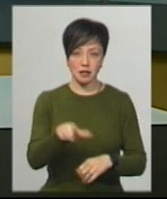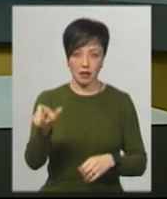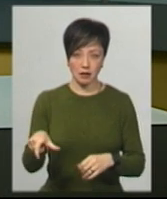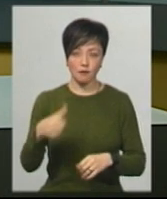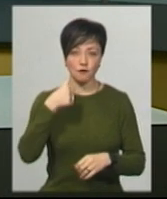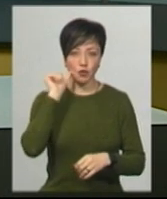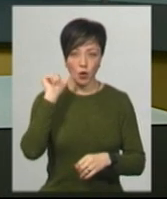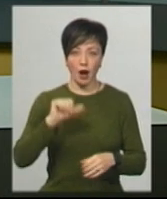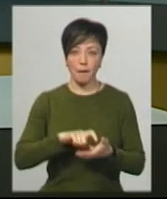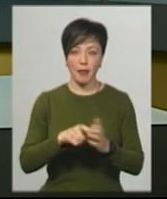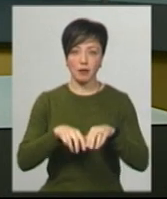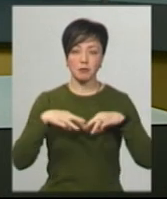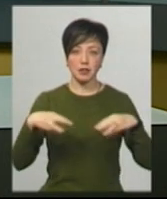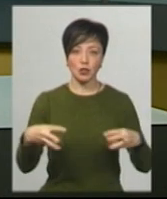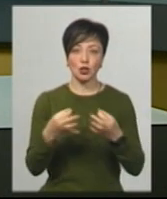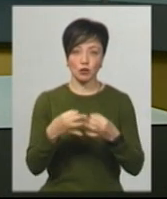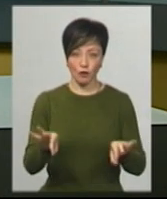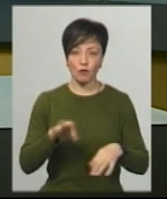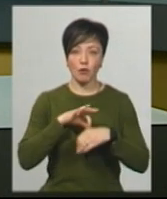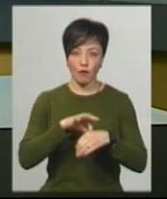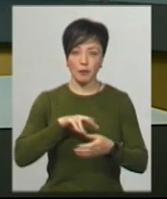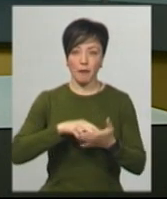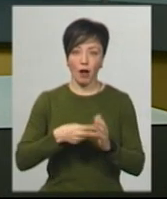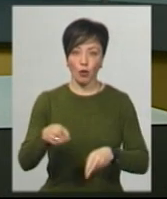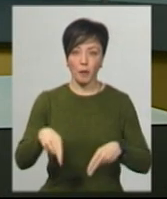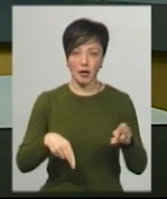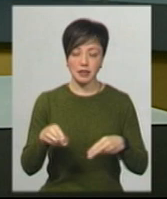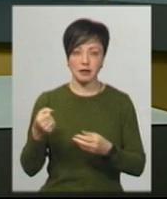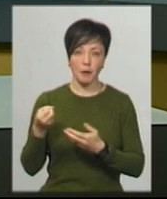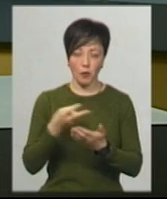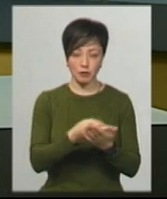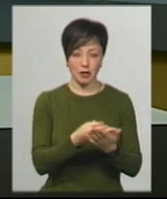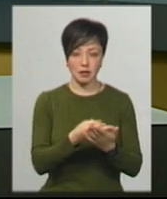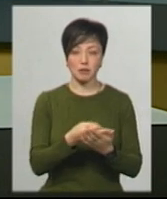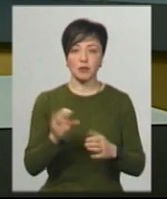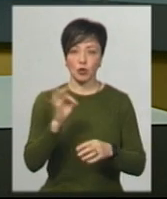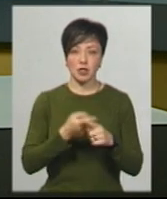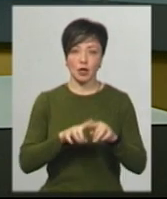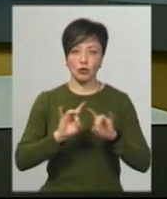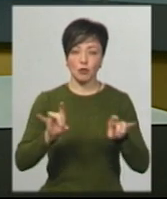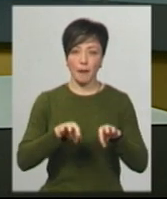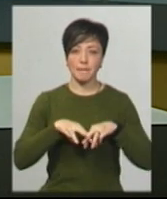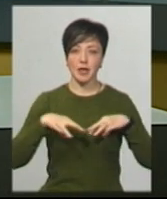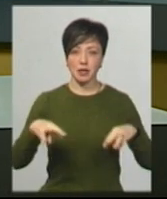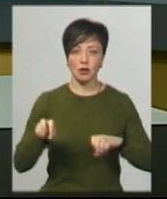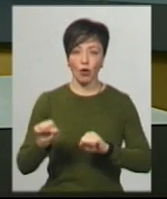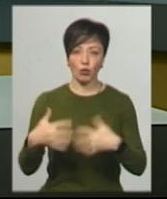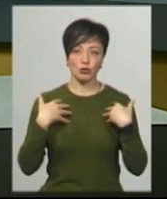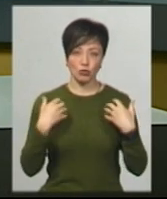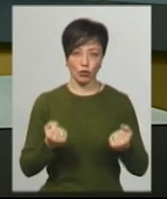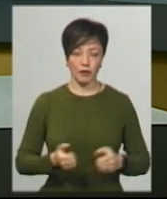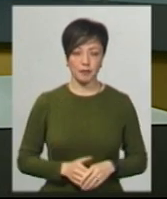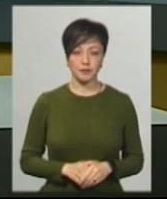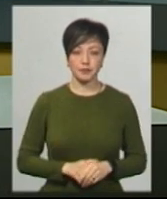Нагадаю, вчора Кабінет міністрів дозволив проводити планові операції та госпіталізації. Про це розповів міністр охорони здоров'я Максим